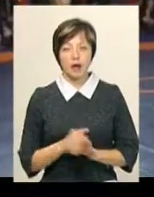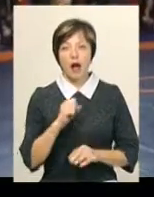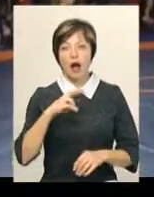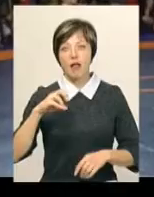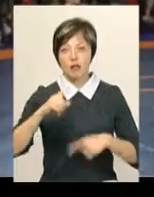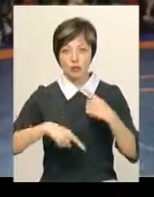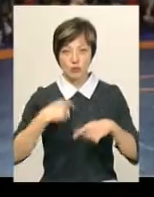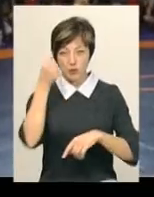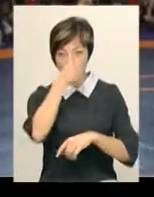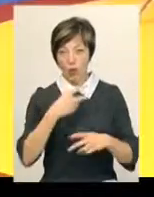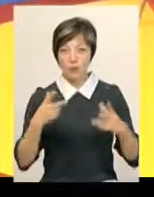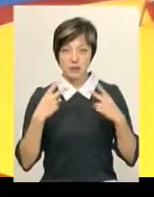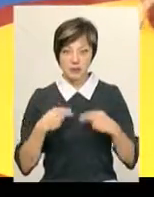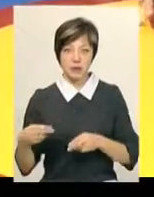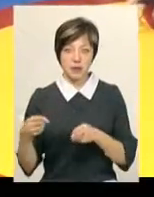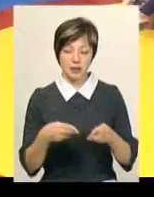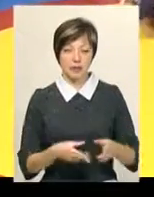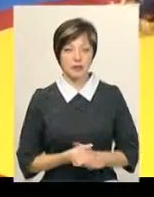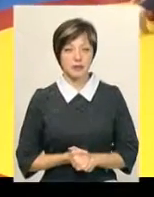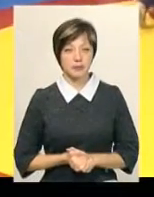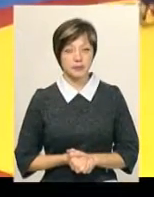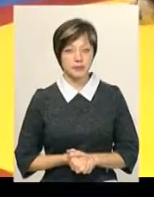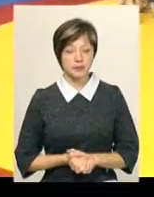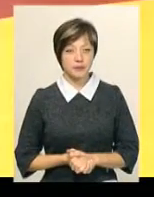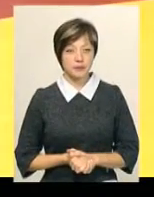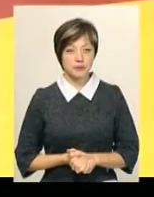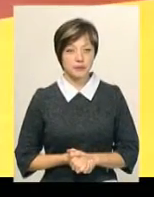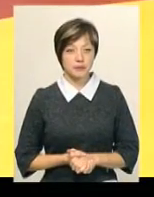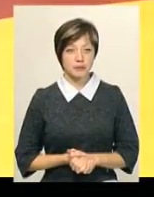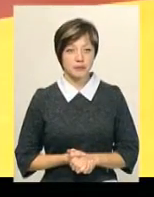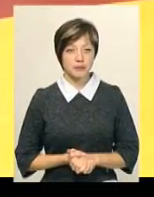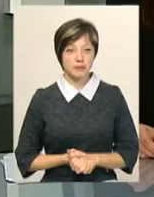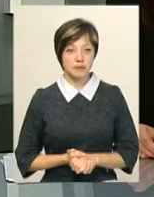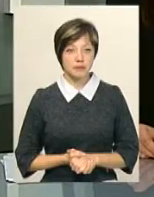на наступний рік обіцяли приїхати. Світлана Лазорик, Андрій Бодак.